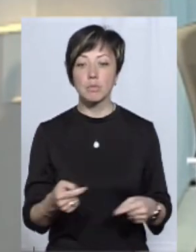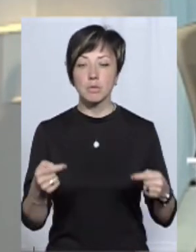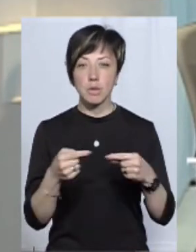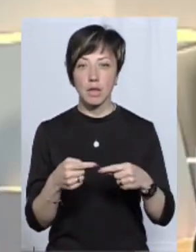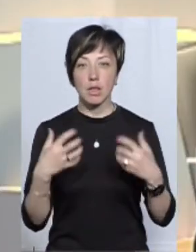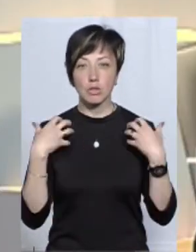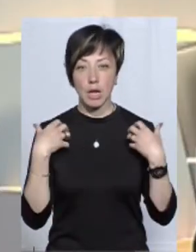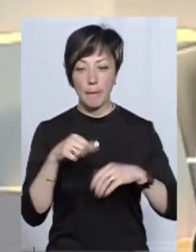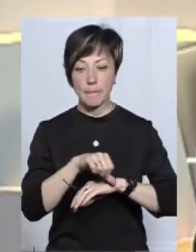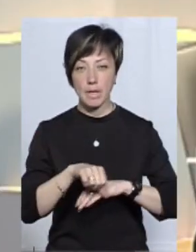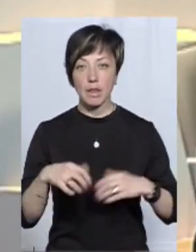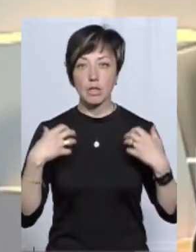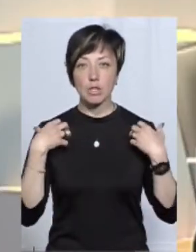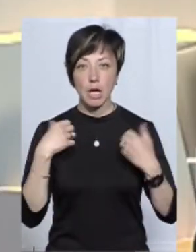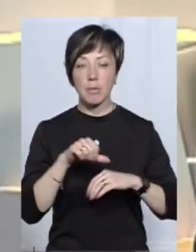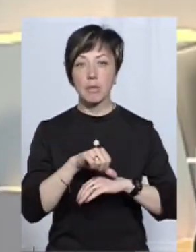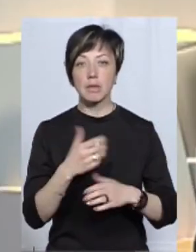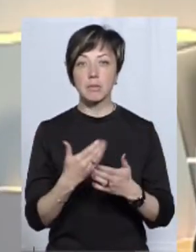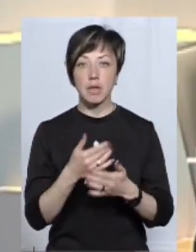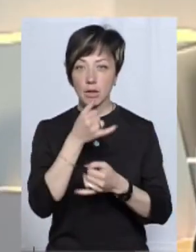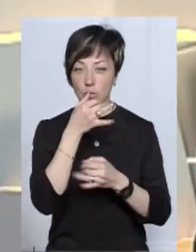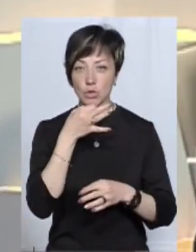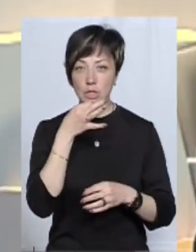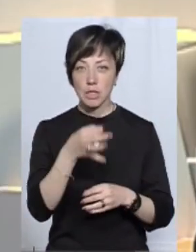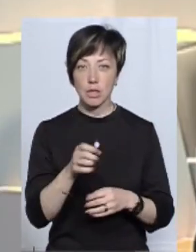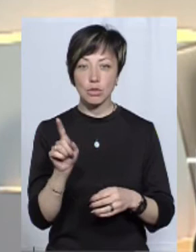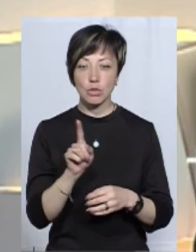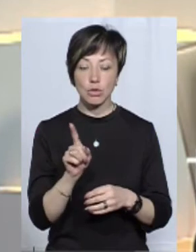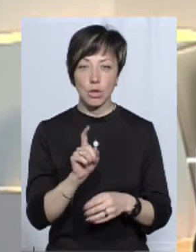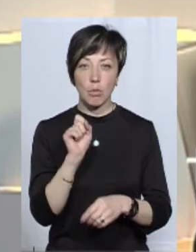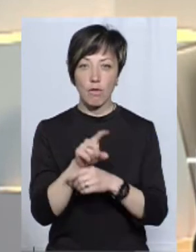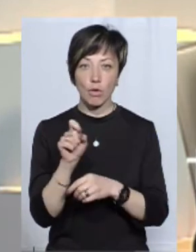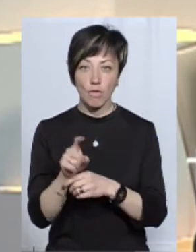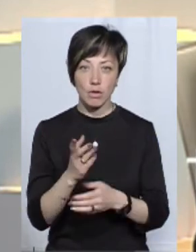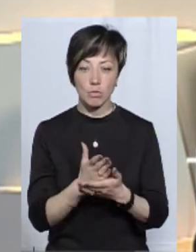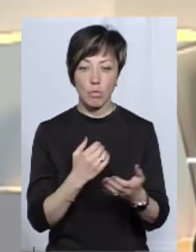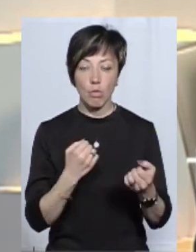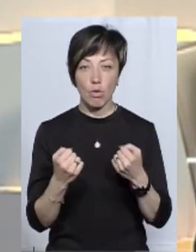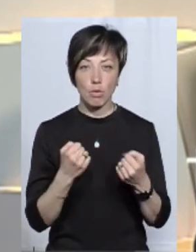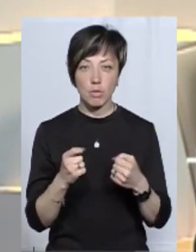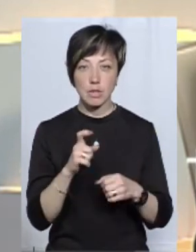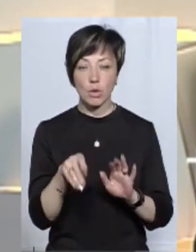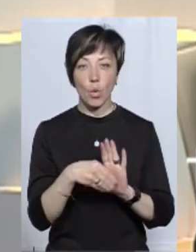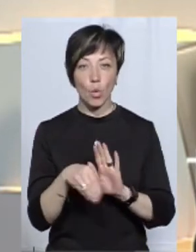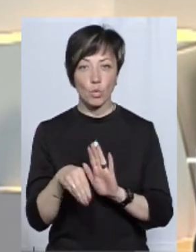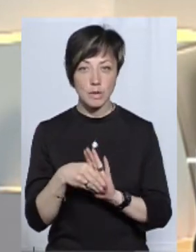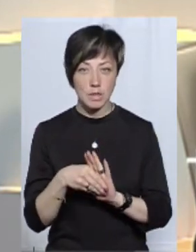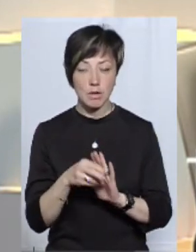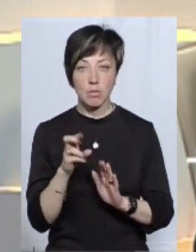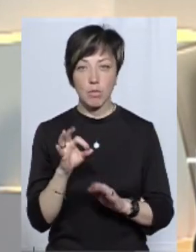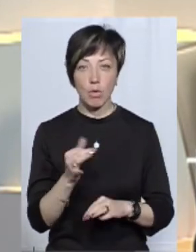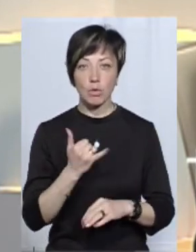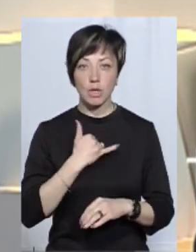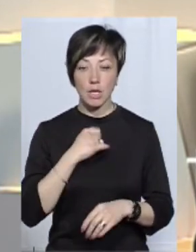митників, начальника митниці. Начальник митниць не можу сказати, що наділений повноваженнями щодо боротьби з корупцією, тому що